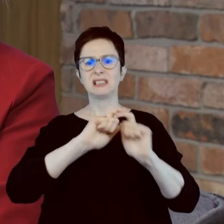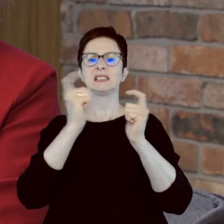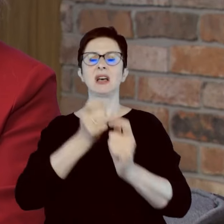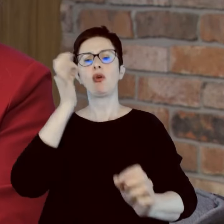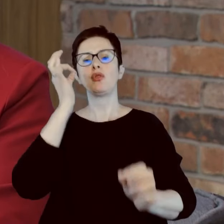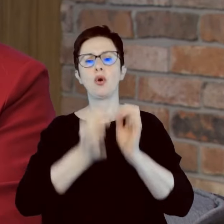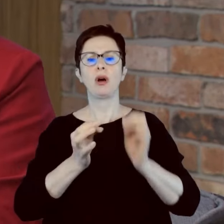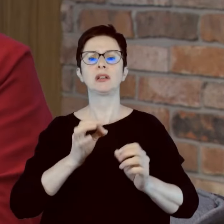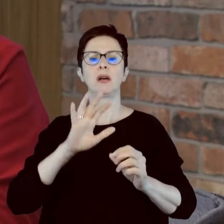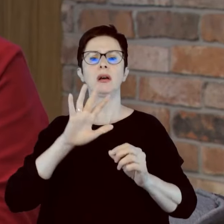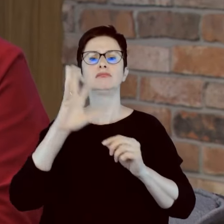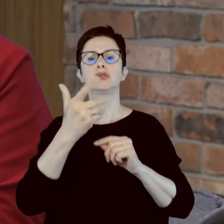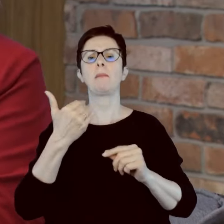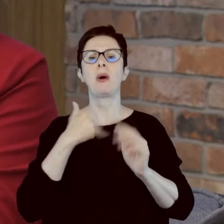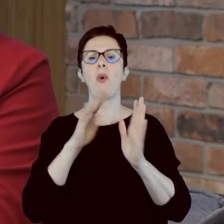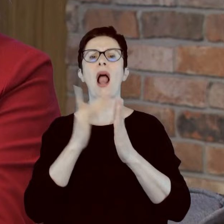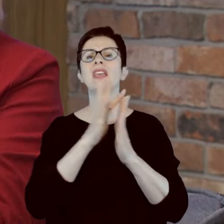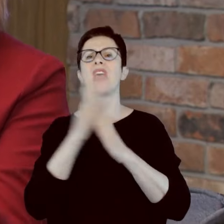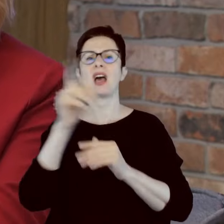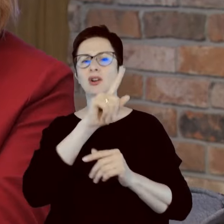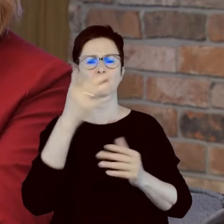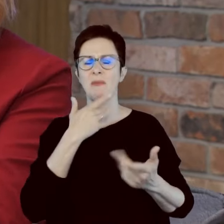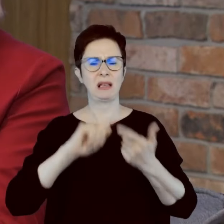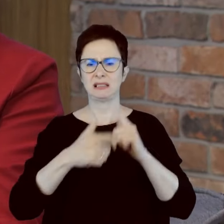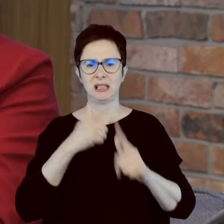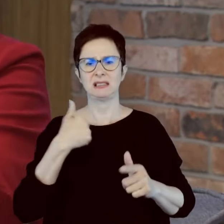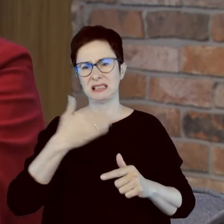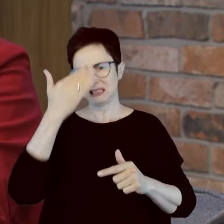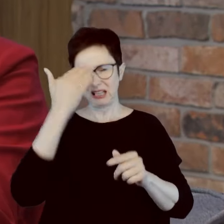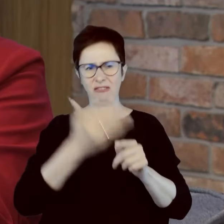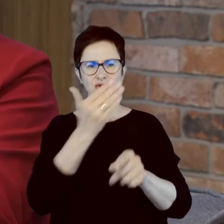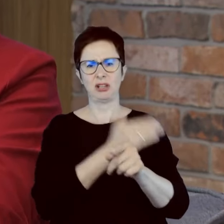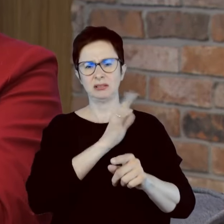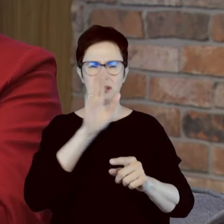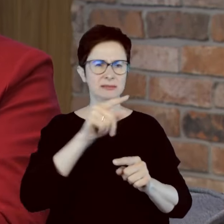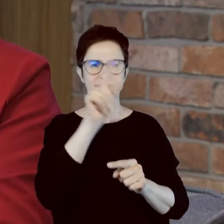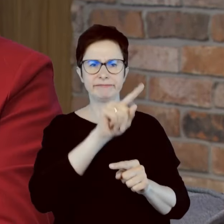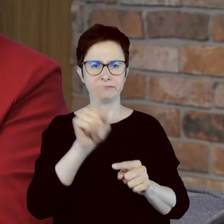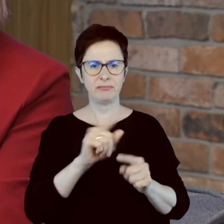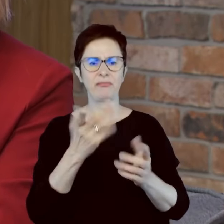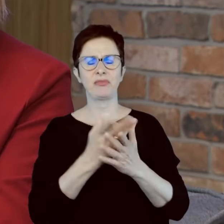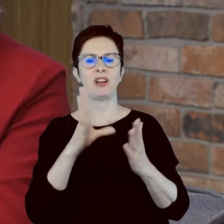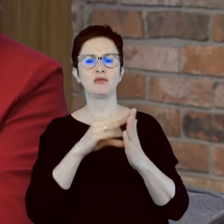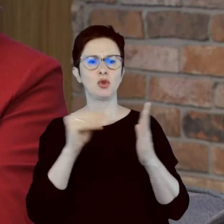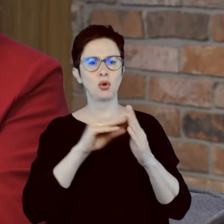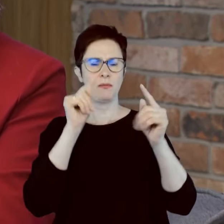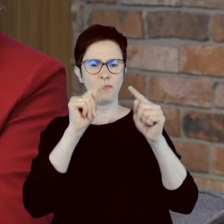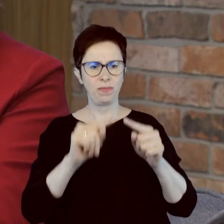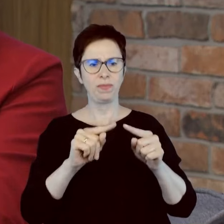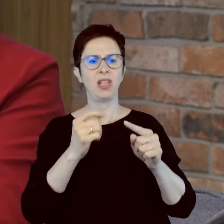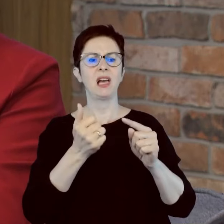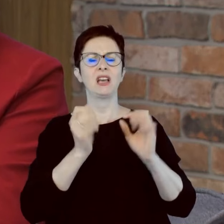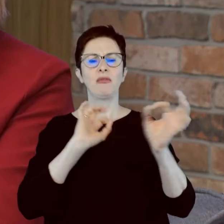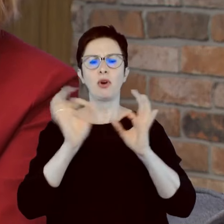literatury, który jest robiony, no bo to już nie ma sensu, ja znam tą literaturę poprzednią, to lecę, patrzę sobie na wzorki, patrzę sobie na dane, nawet nie czytam